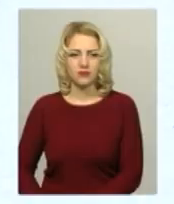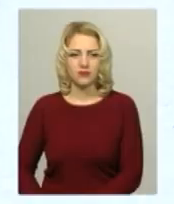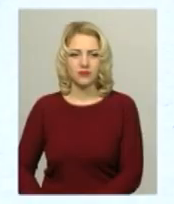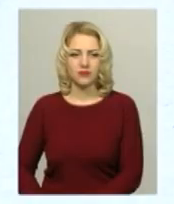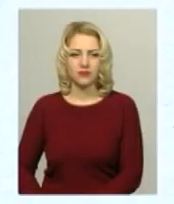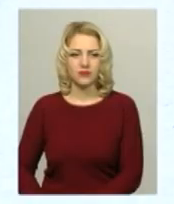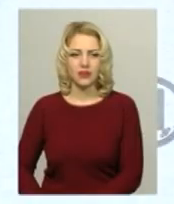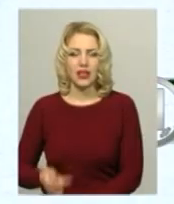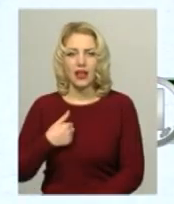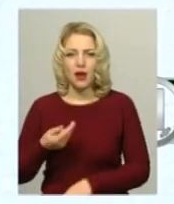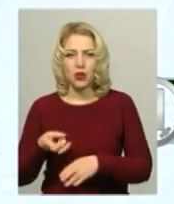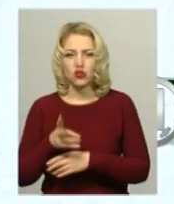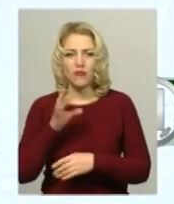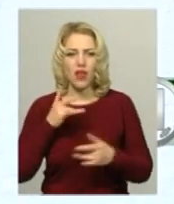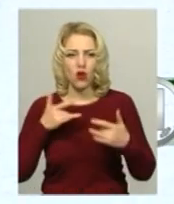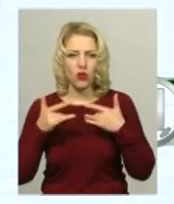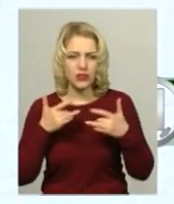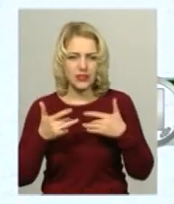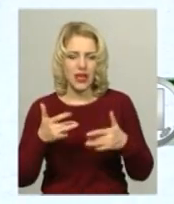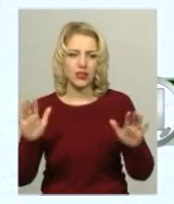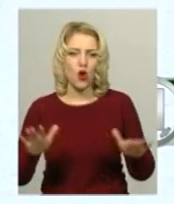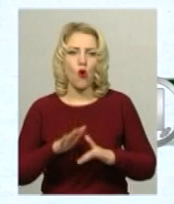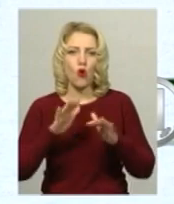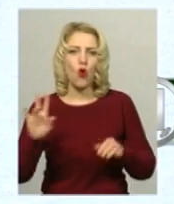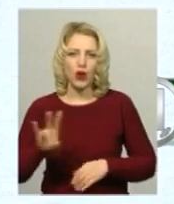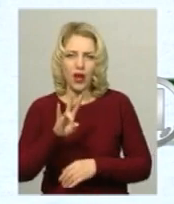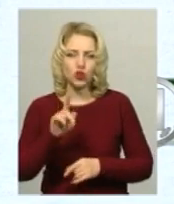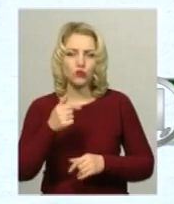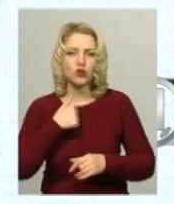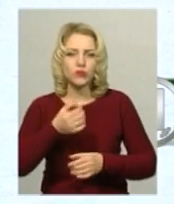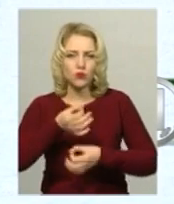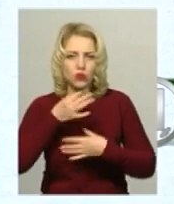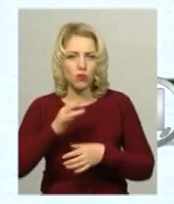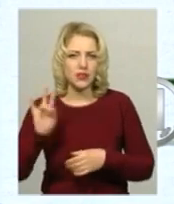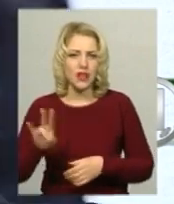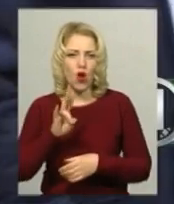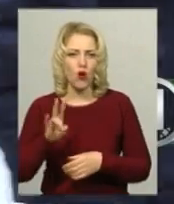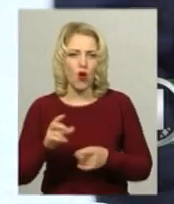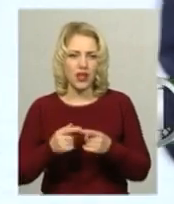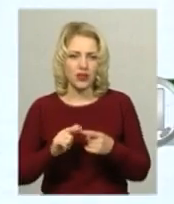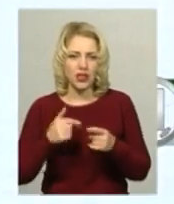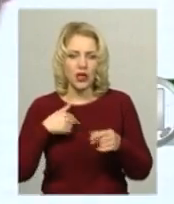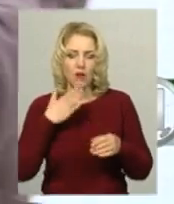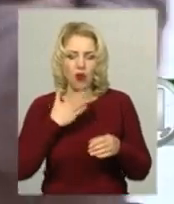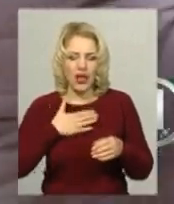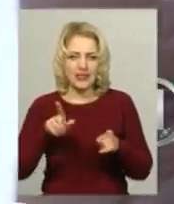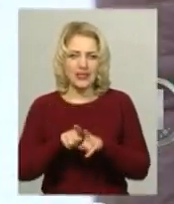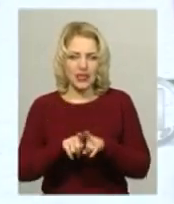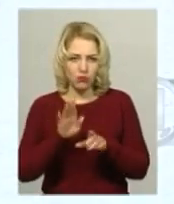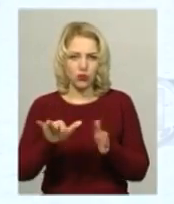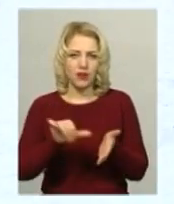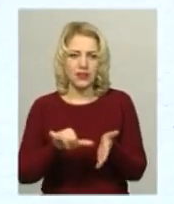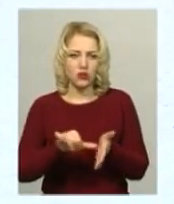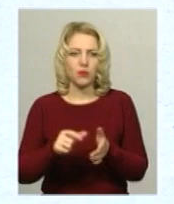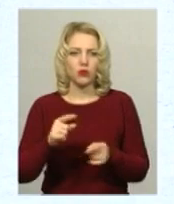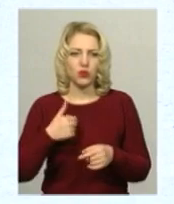Я прийшов на концерт колядок, тому що я люблю колядки і моя сестра також буде тут виступати, тому